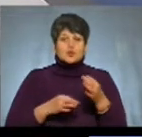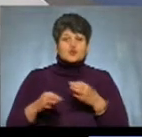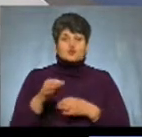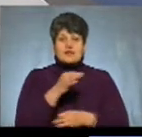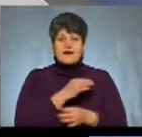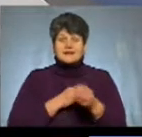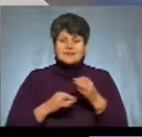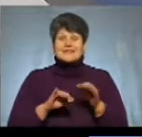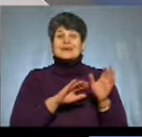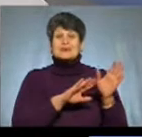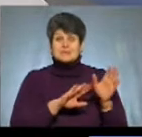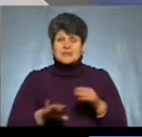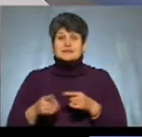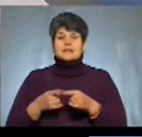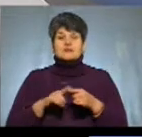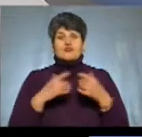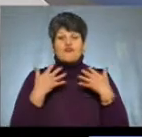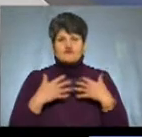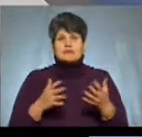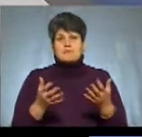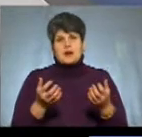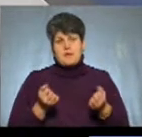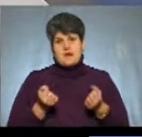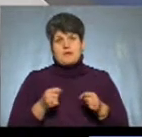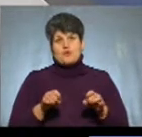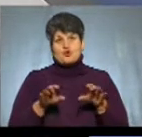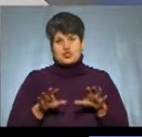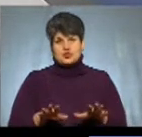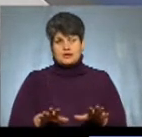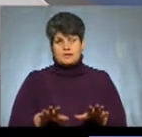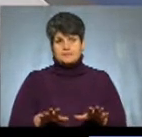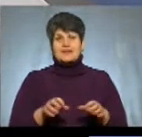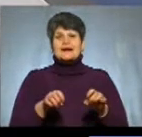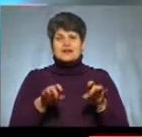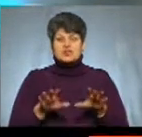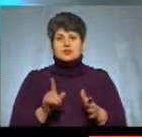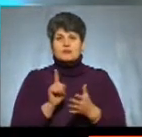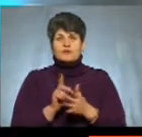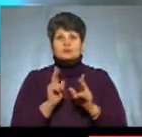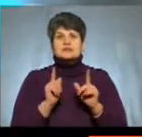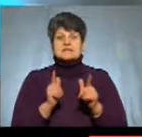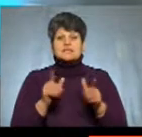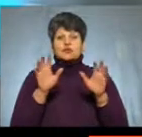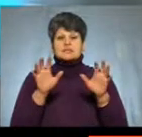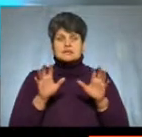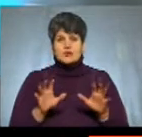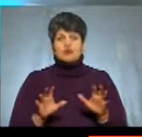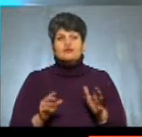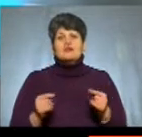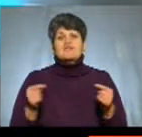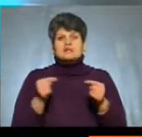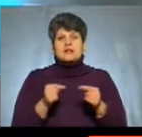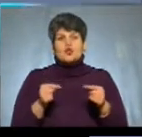і після того вже приймаємо рішення. Рішення повинно бути по закону і встановлене законом термін.